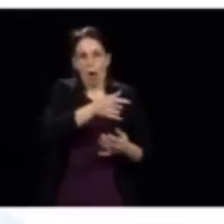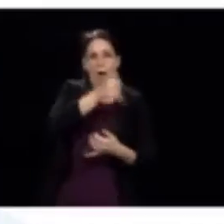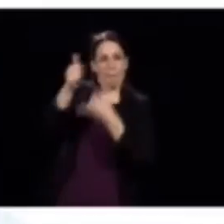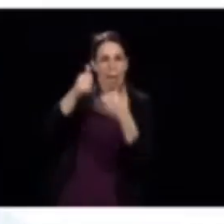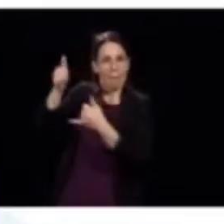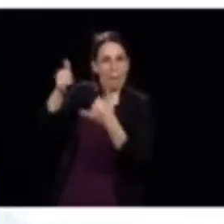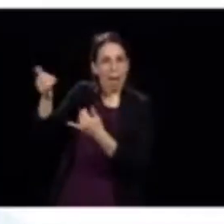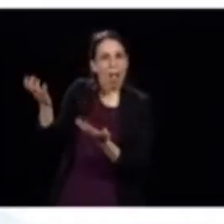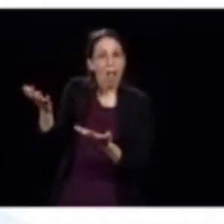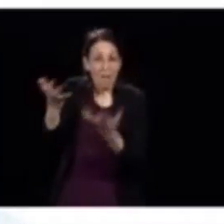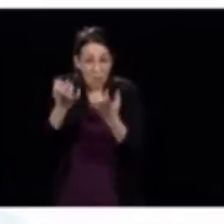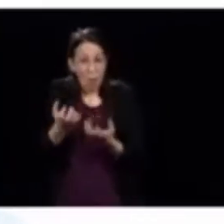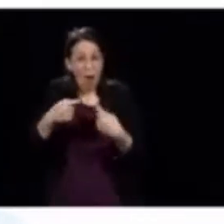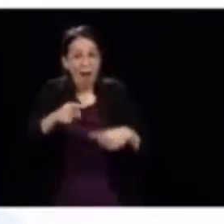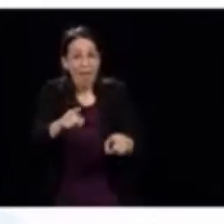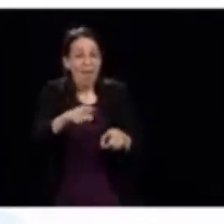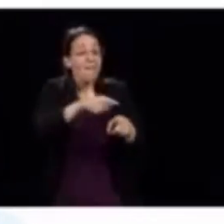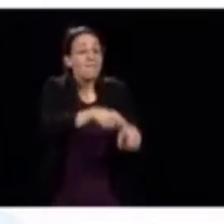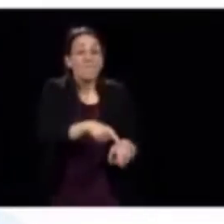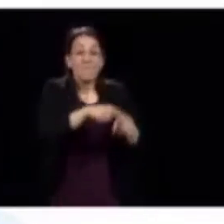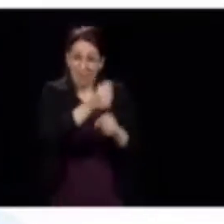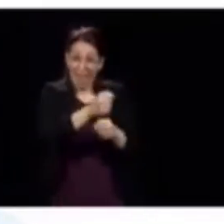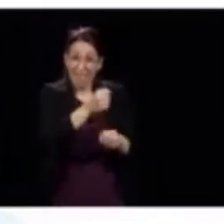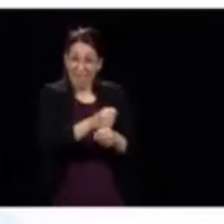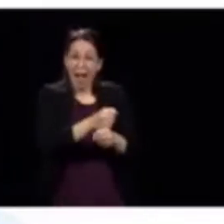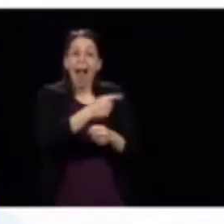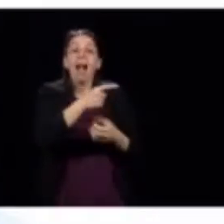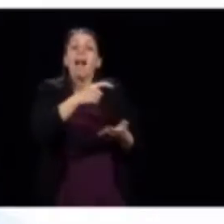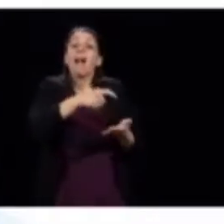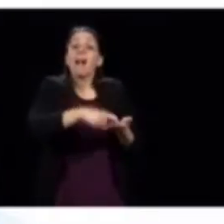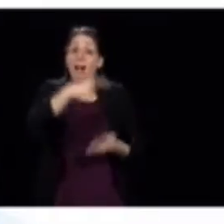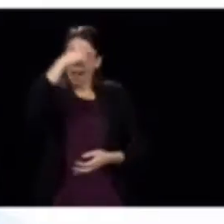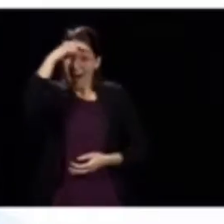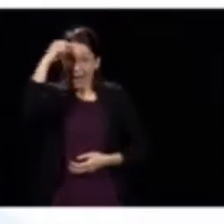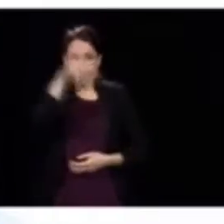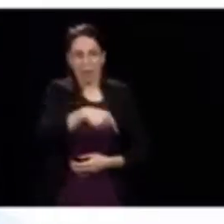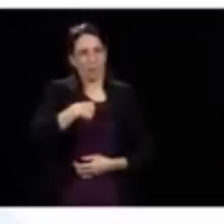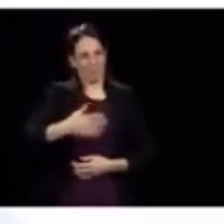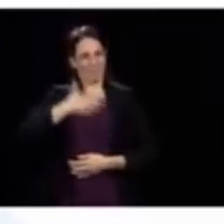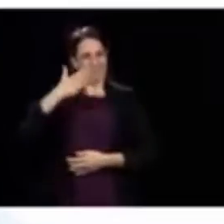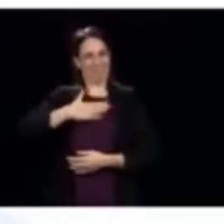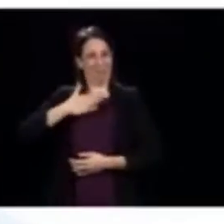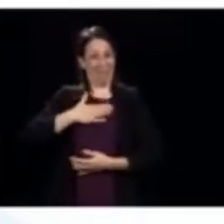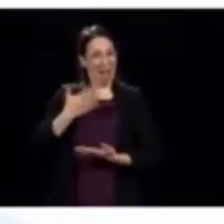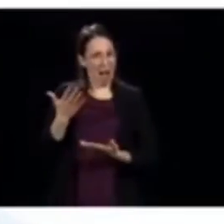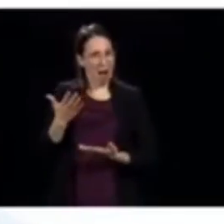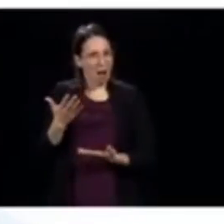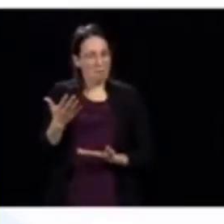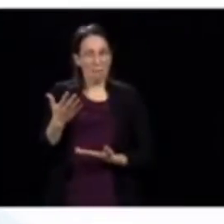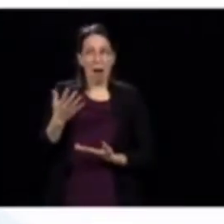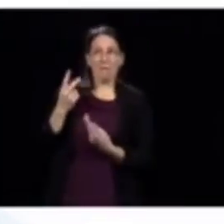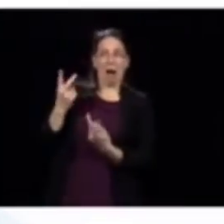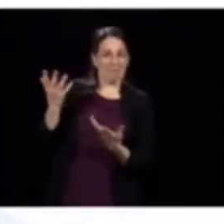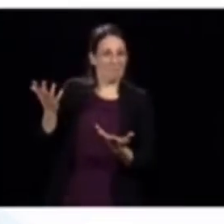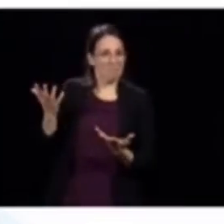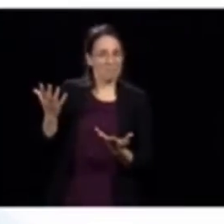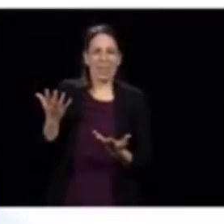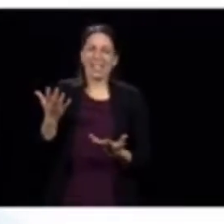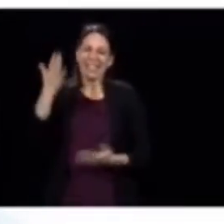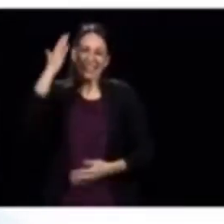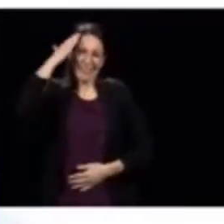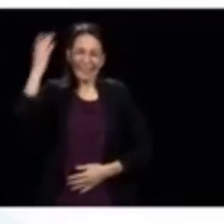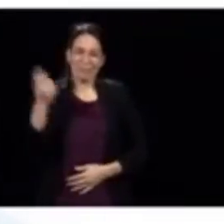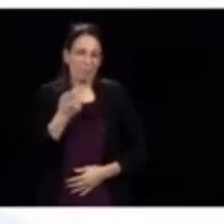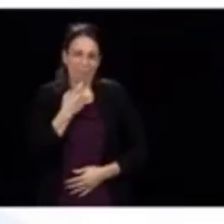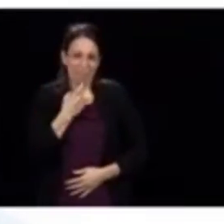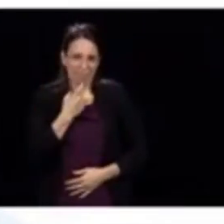aller travailler sur les fermes cet été. Donc, très, très content d'entendre ça. Je sais que ce n pas facile.